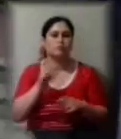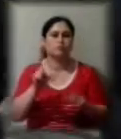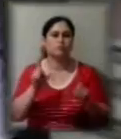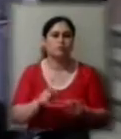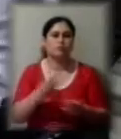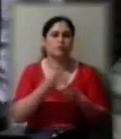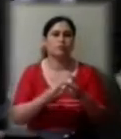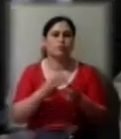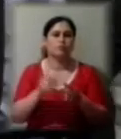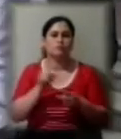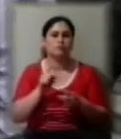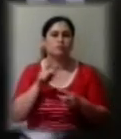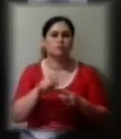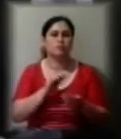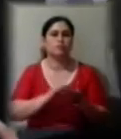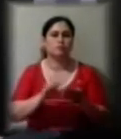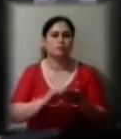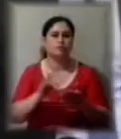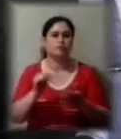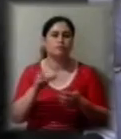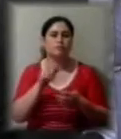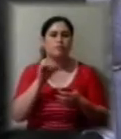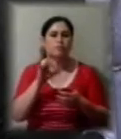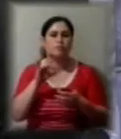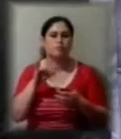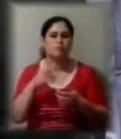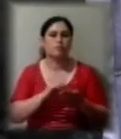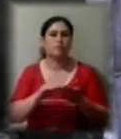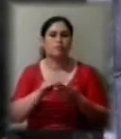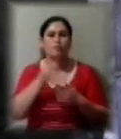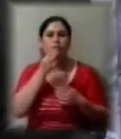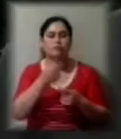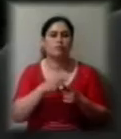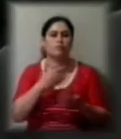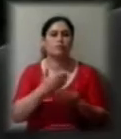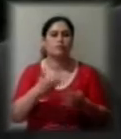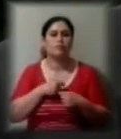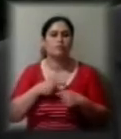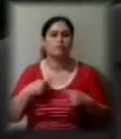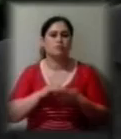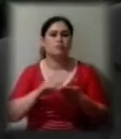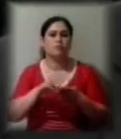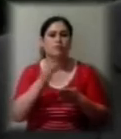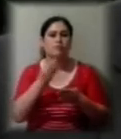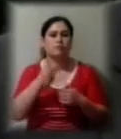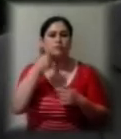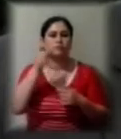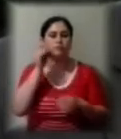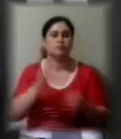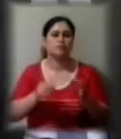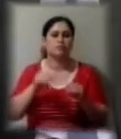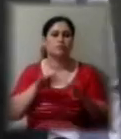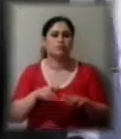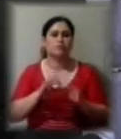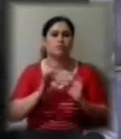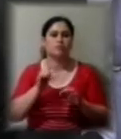що він пише на всі коментарі, відповідає. Представники прокуратури написали апеляцію на вчорашнє судове рішення, говорить Ігор Мельник.